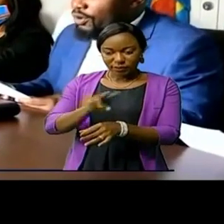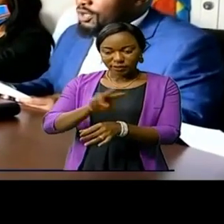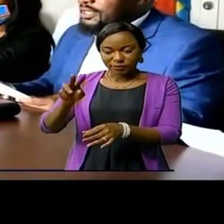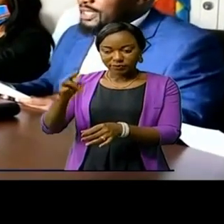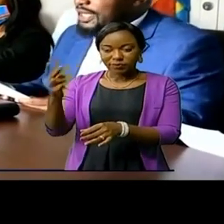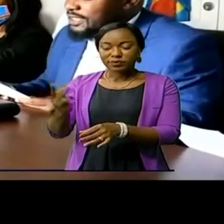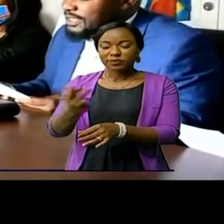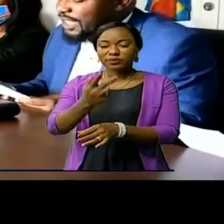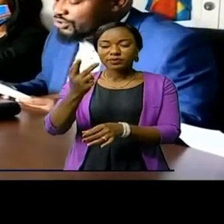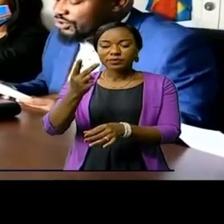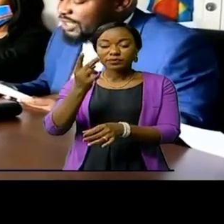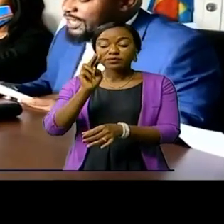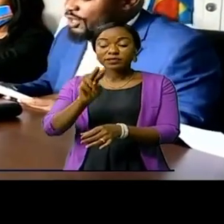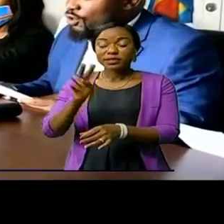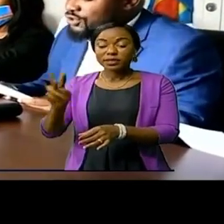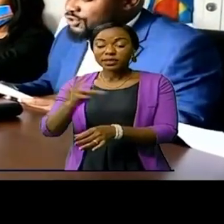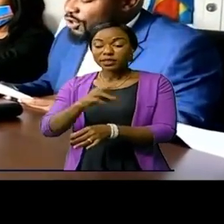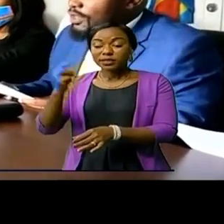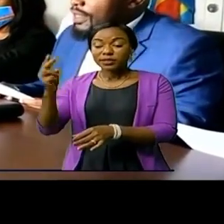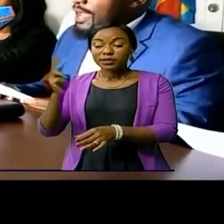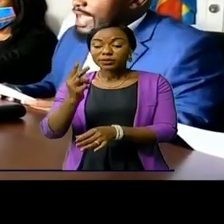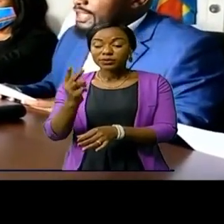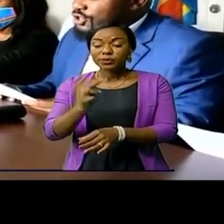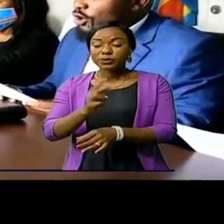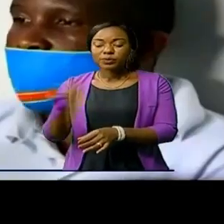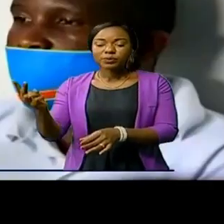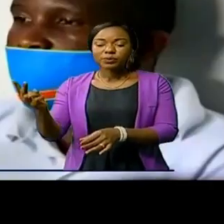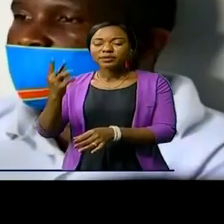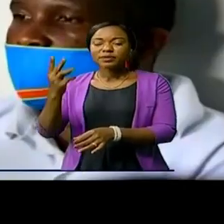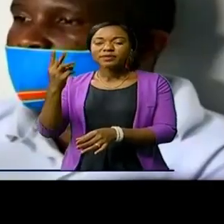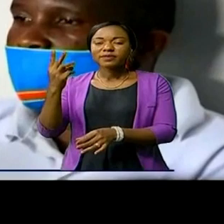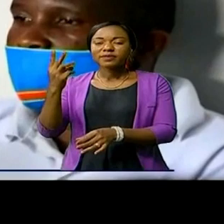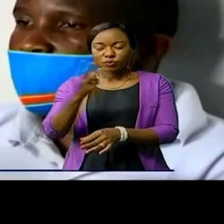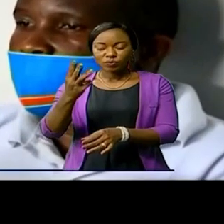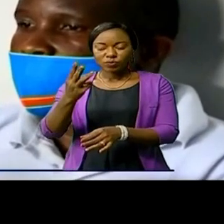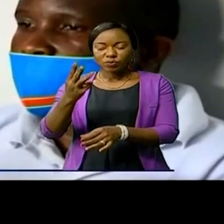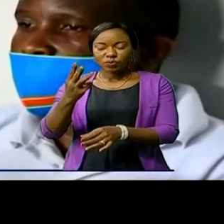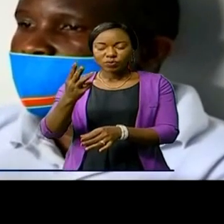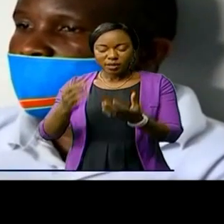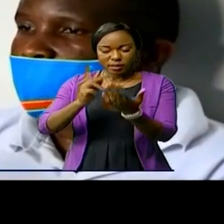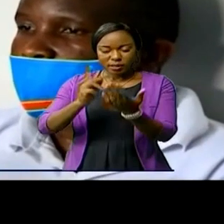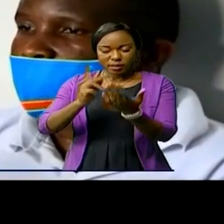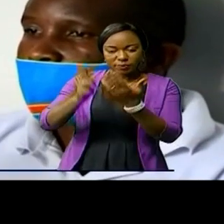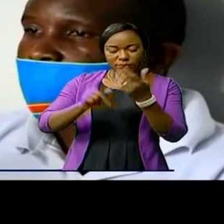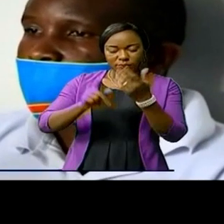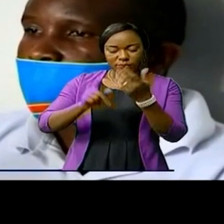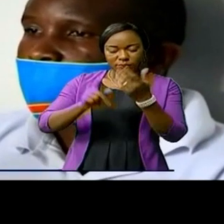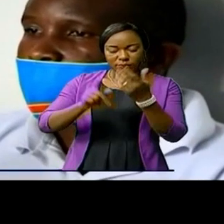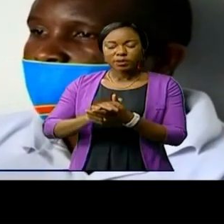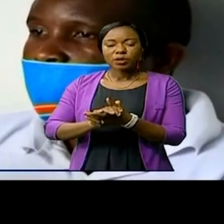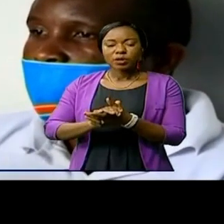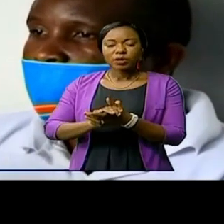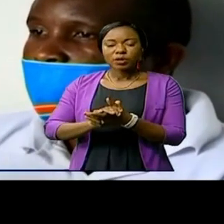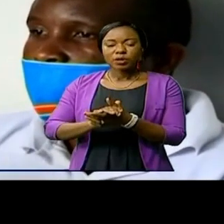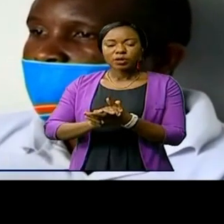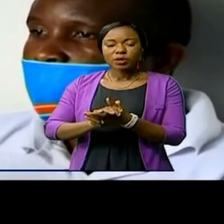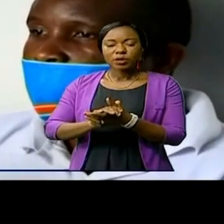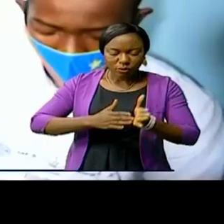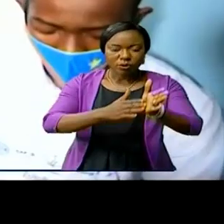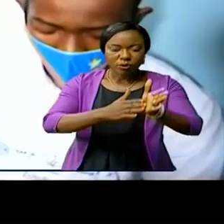A l'Union des jeunes congolais pour le changement, UJCC, à travers son vaste programme, Toufayou Lupa Moja, entendez,